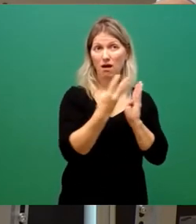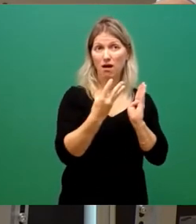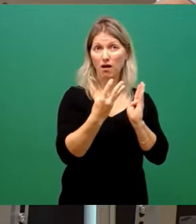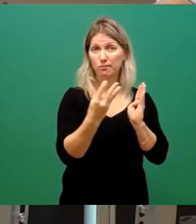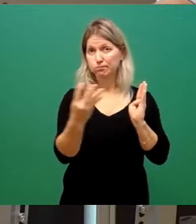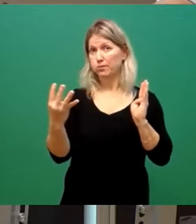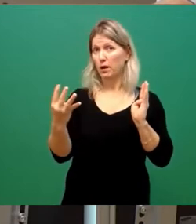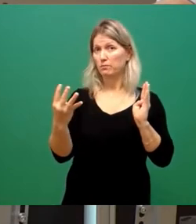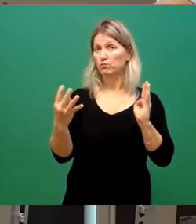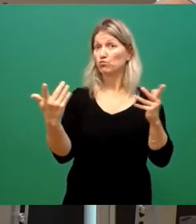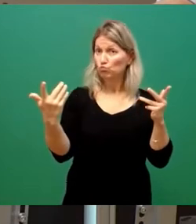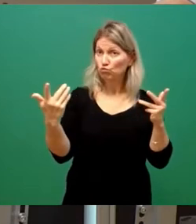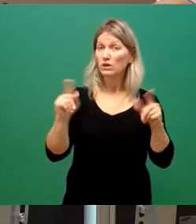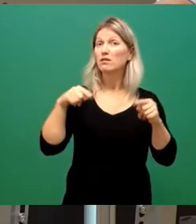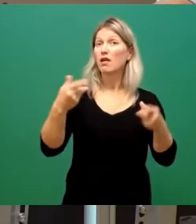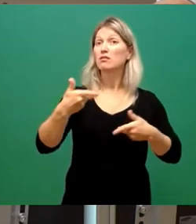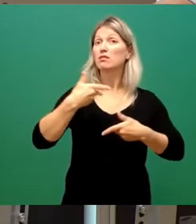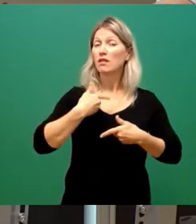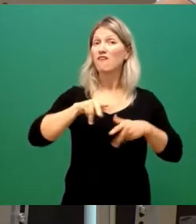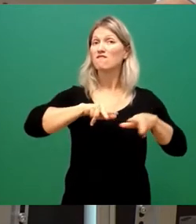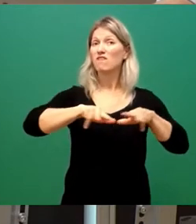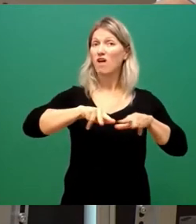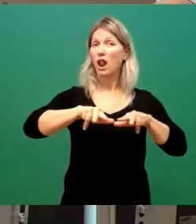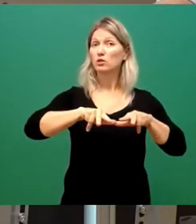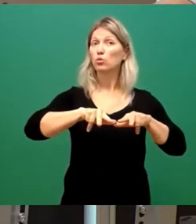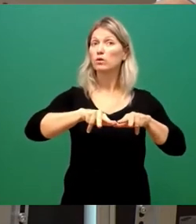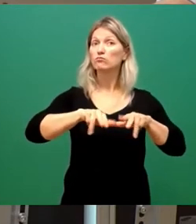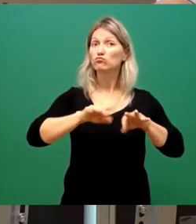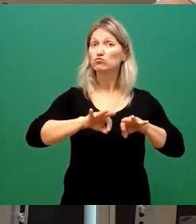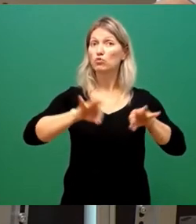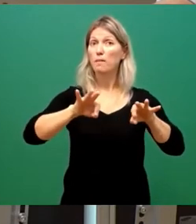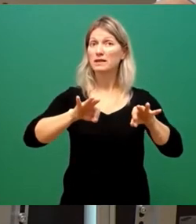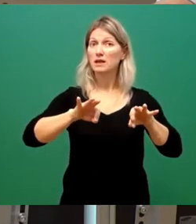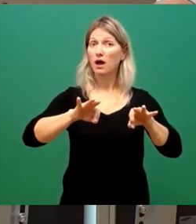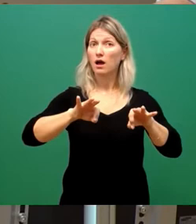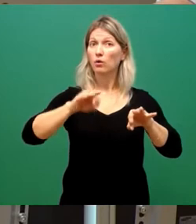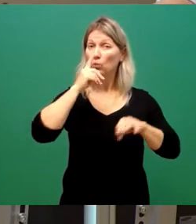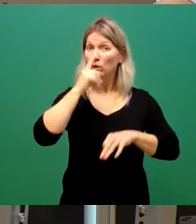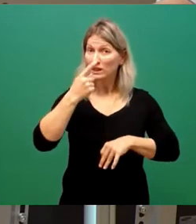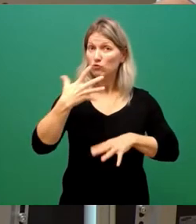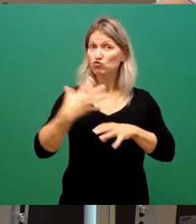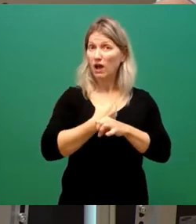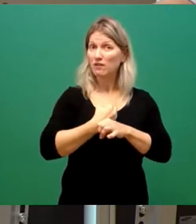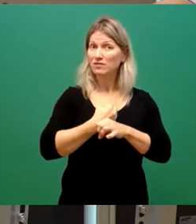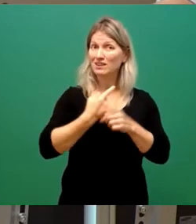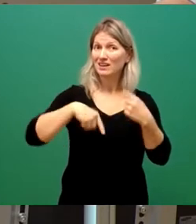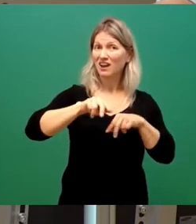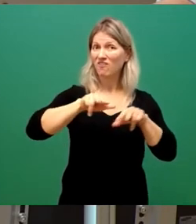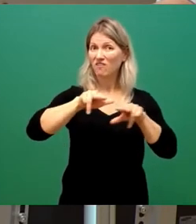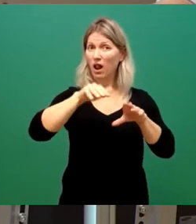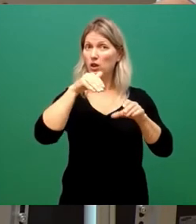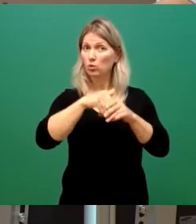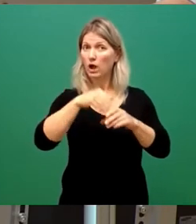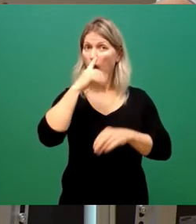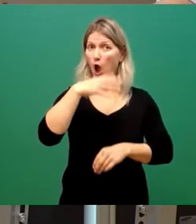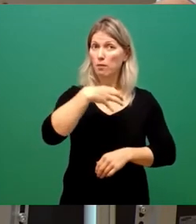zu einer ermöglichenden Verwaltung kommen und dass wir dazu kommen, dass wir Probleme, die wir in unserer Verwaltung ganz offensichtlich haben, wenn wir